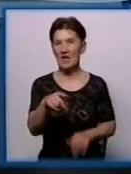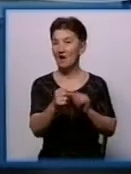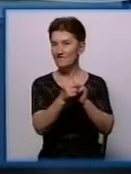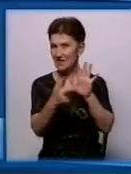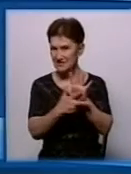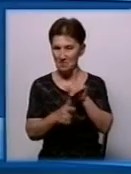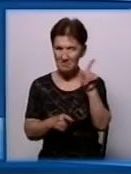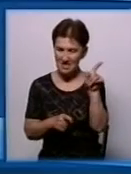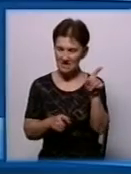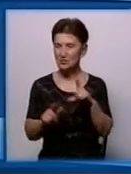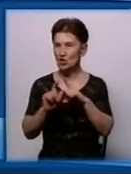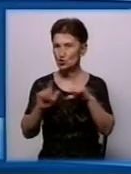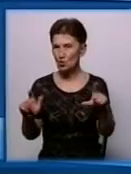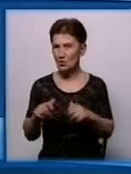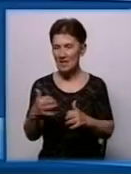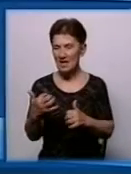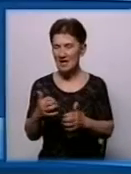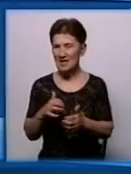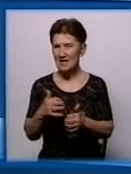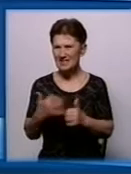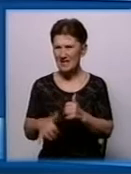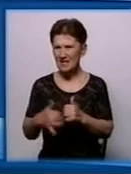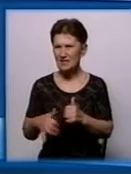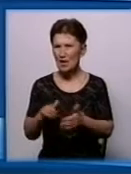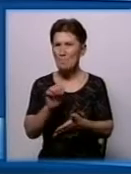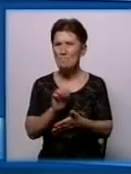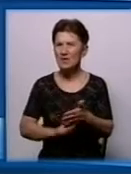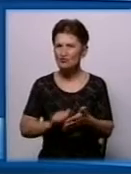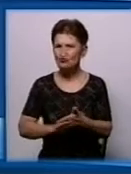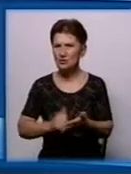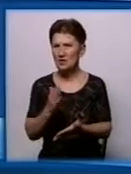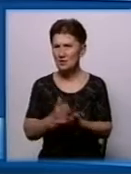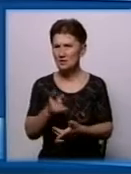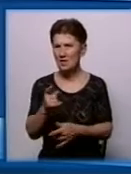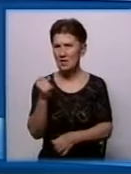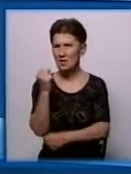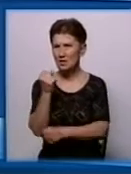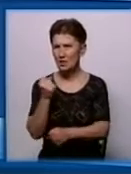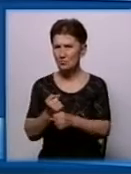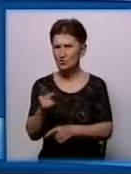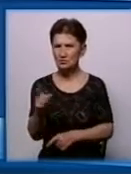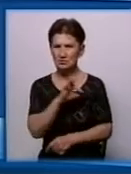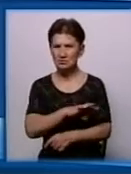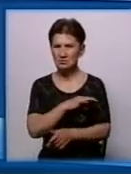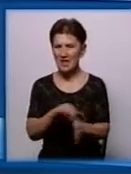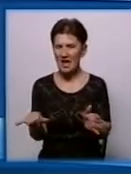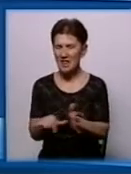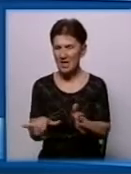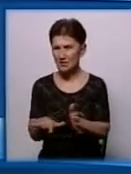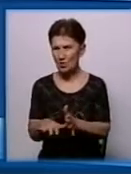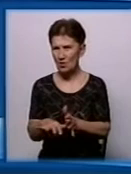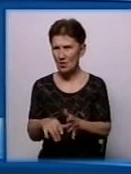серед причин є і наступна. Робоча користувалася забороненими електроприладами і